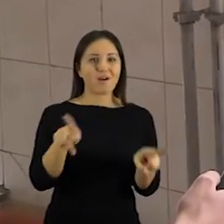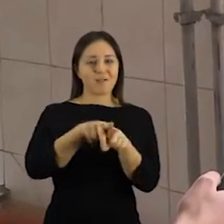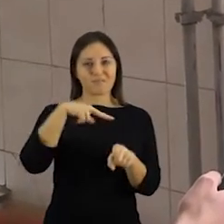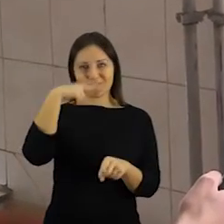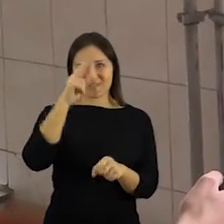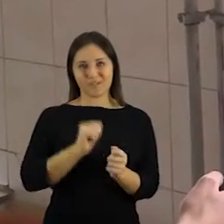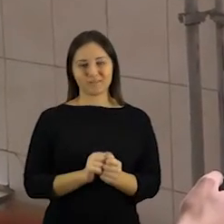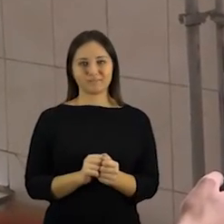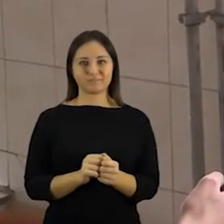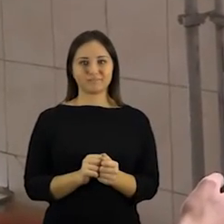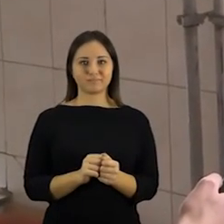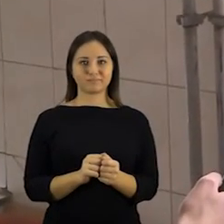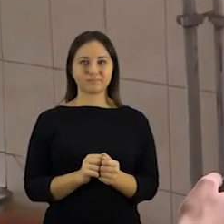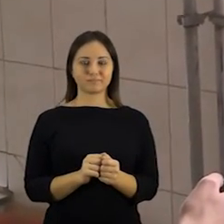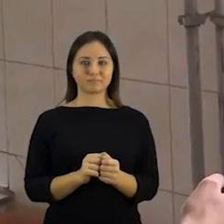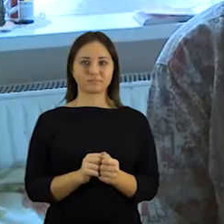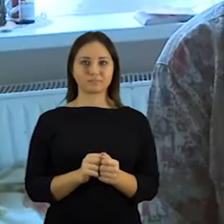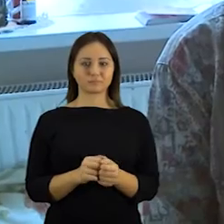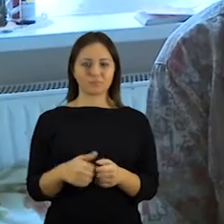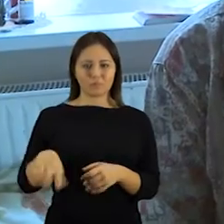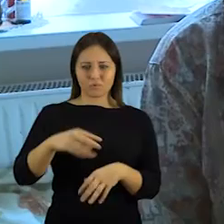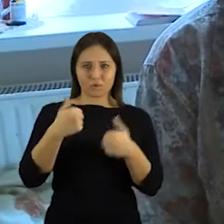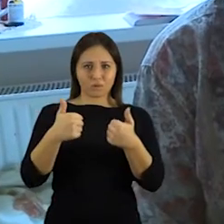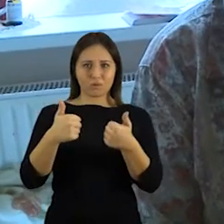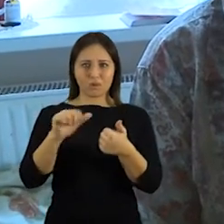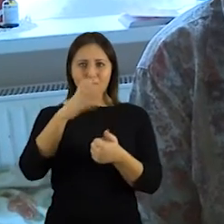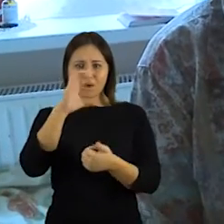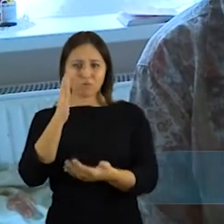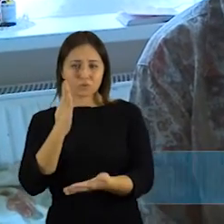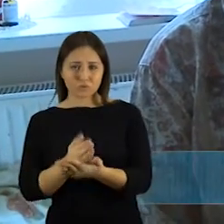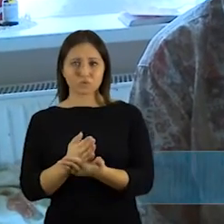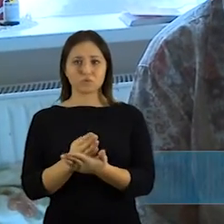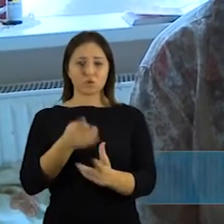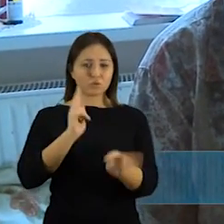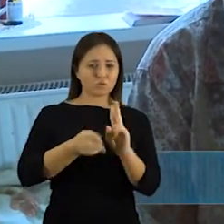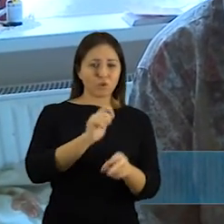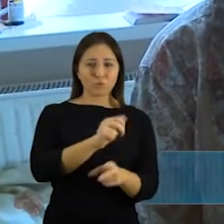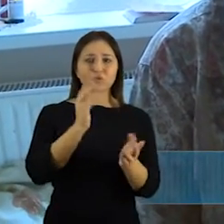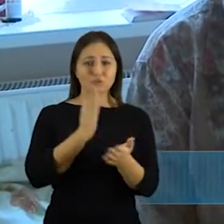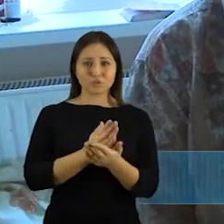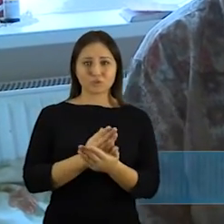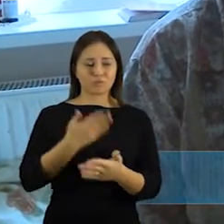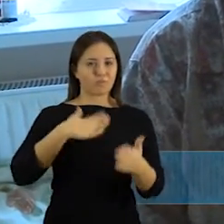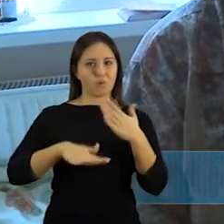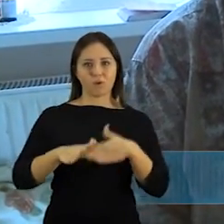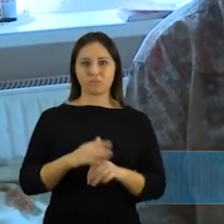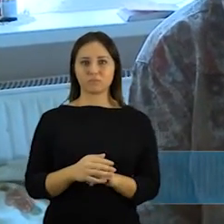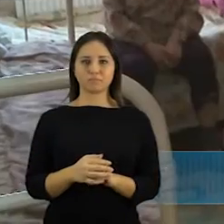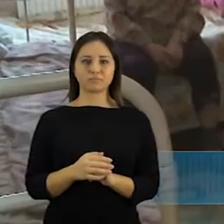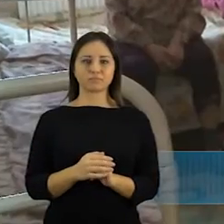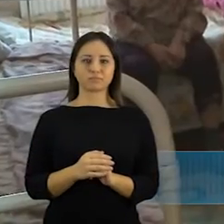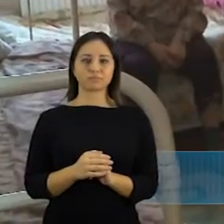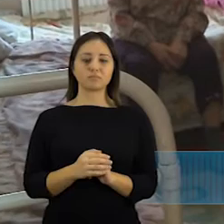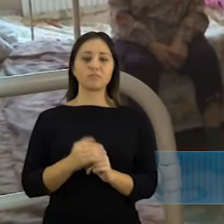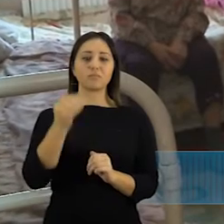ir tetė, visas. Man viskas atstoja. Par ko čia viskas įvanduoja, yra maudytis, įvirtinio, labai čia patauk gerai.